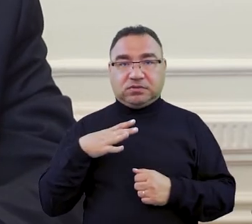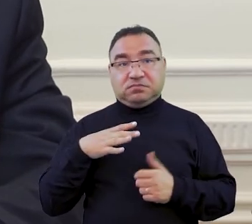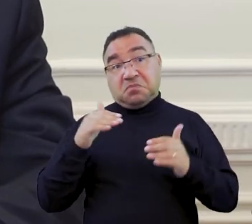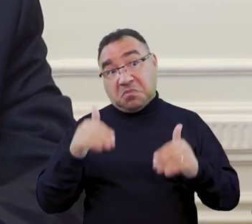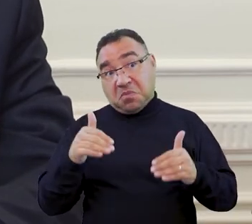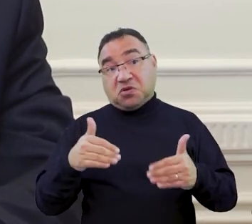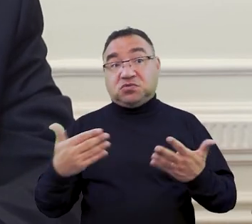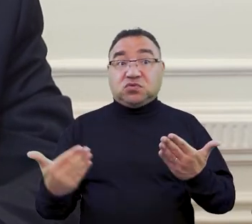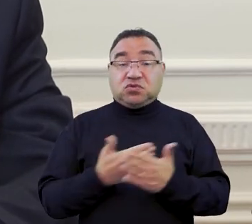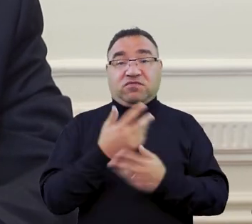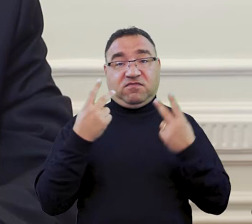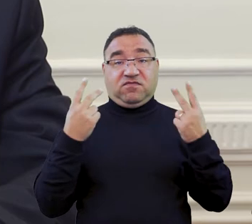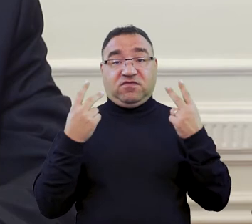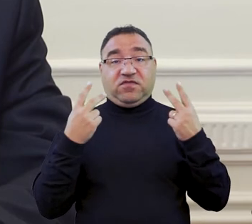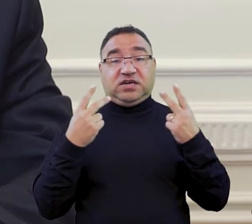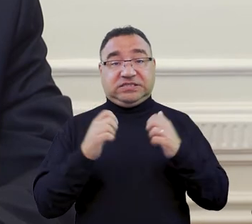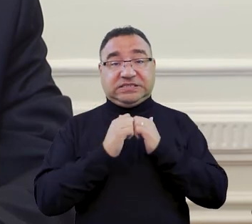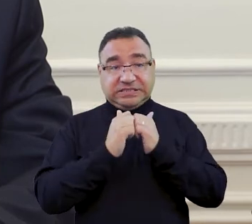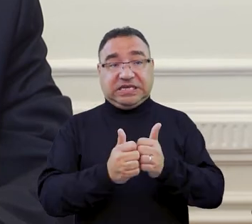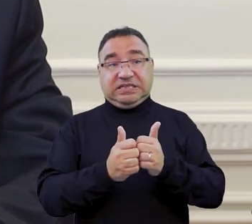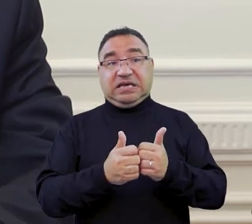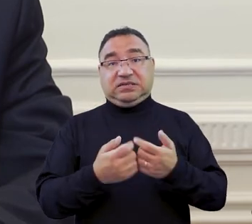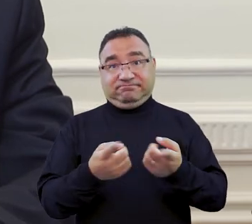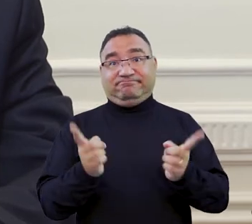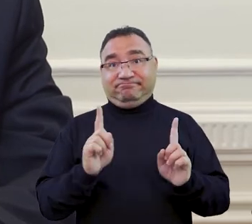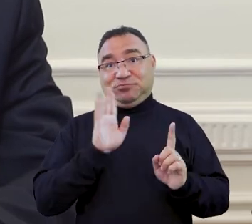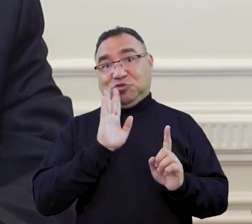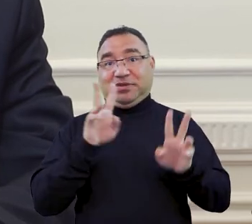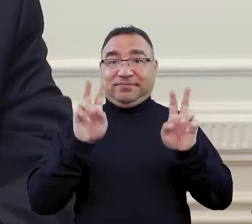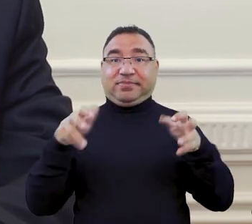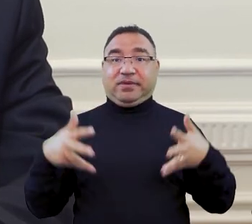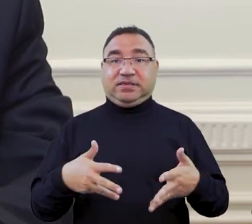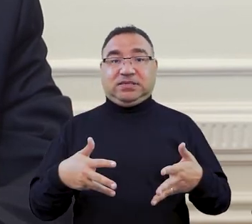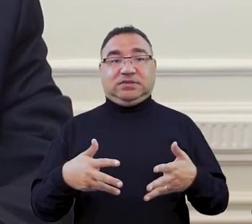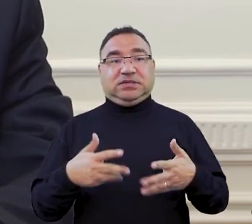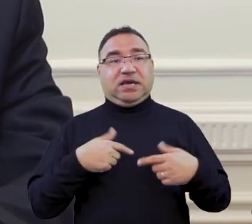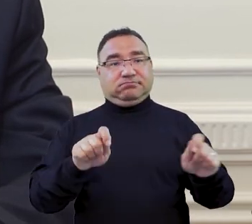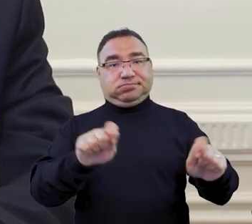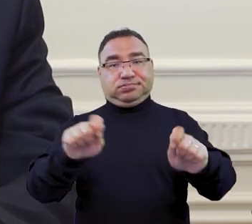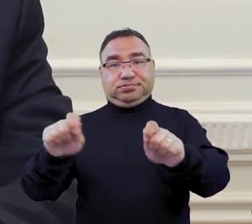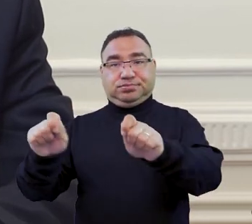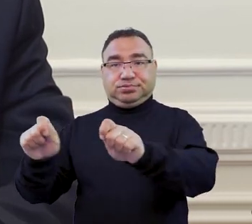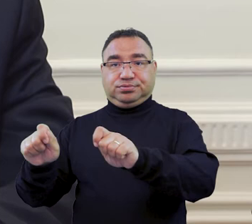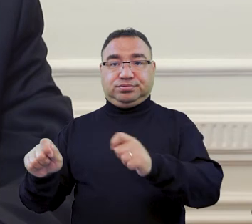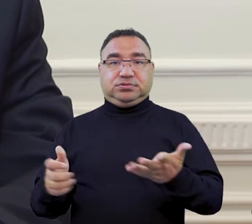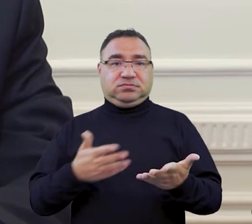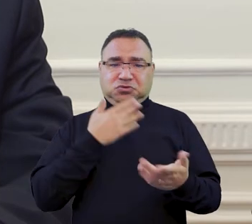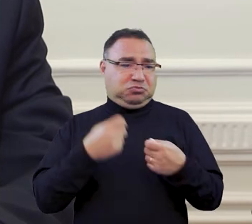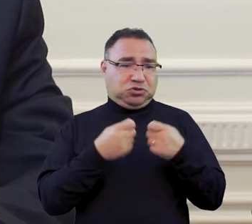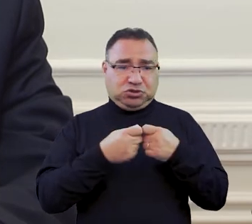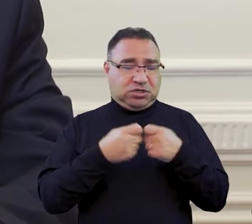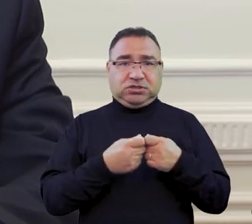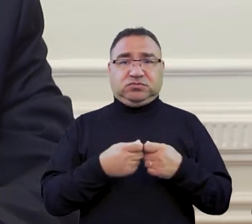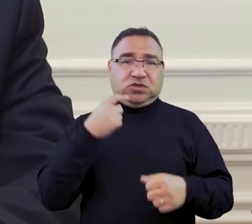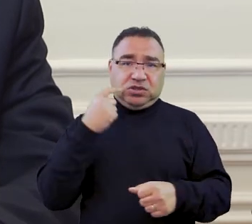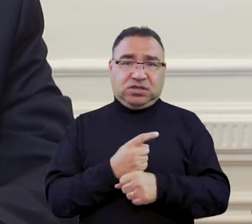będzie to dla nich taki ważny do zdania egzamin. Ja wszędzie apeluję, ponieważ nie ma przeszkód, żeby